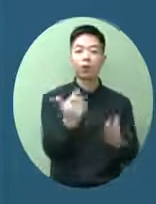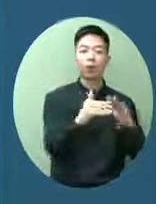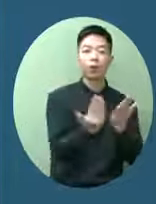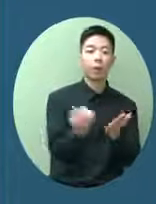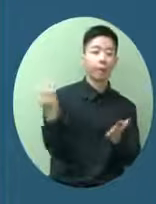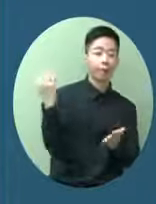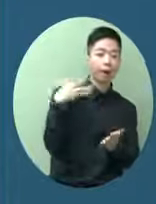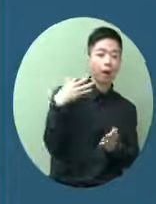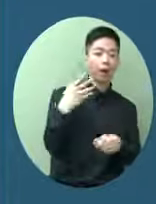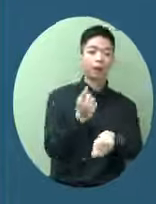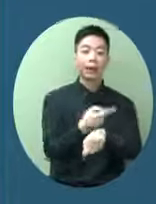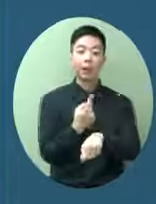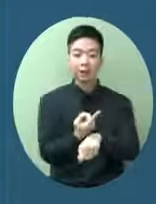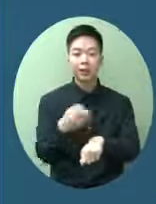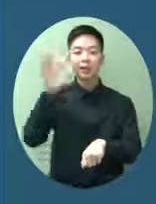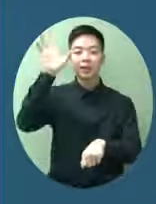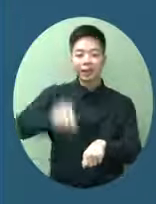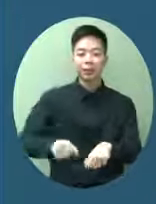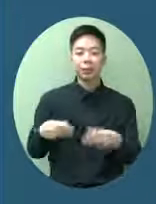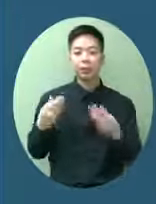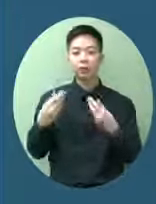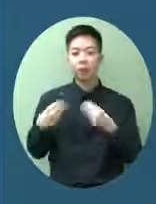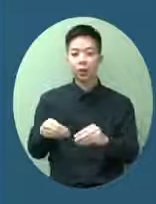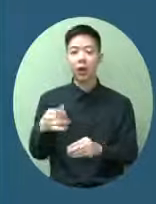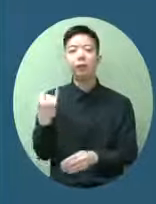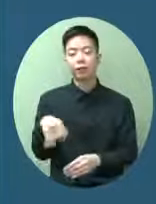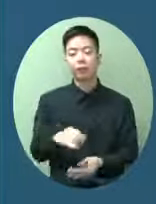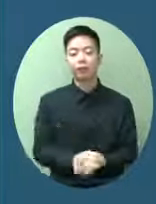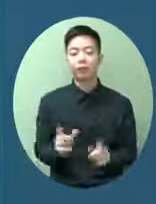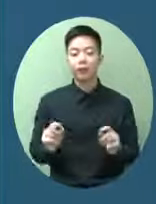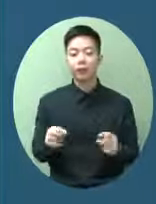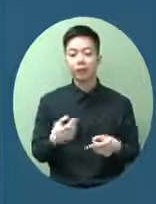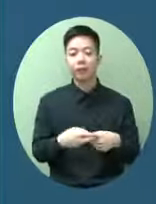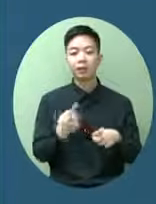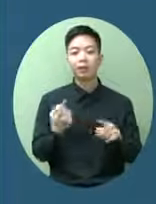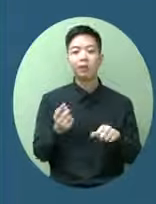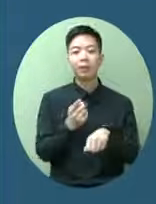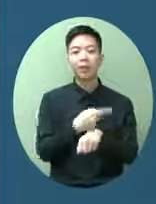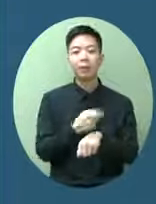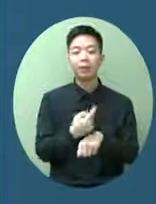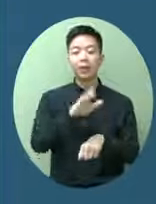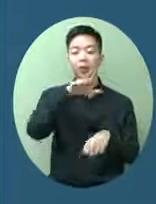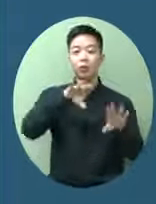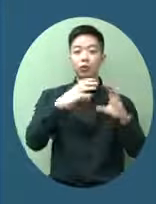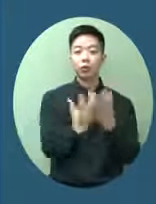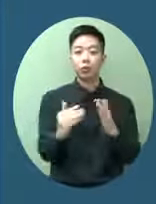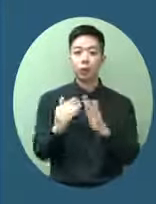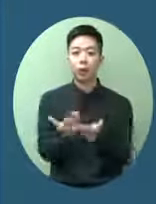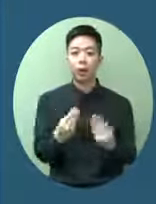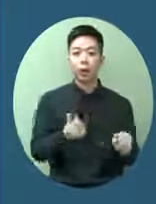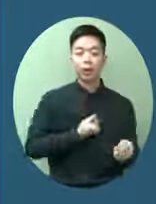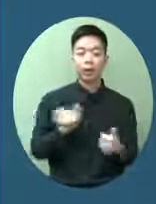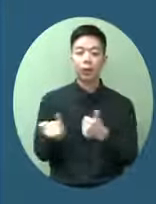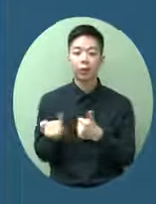沒有什麼條件可以做全日制換句話說都未達至指標要全校教職員和學生都是